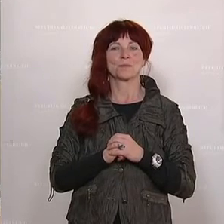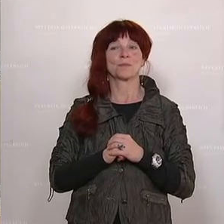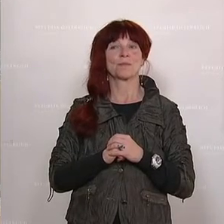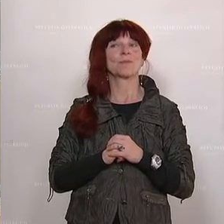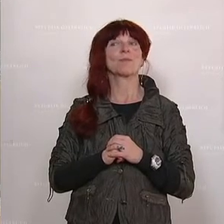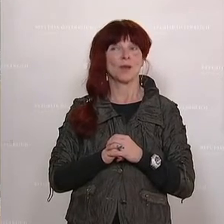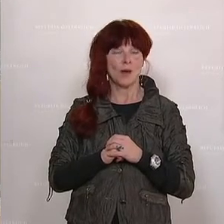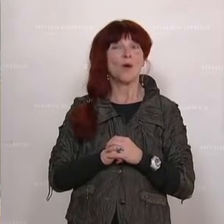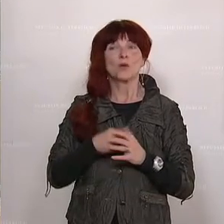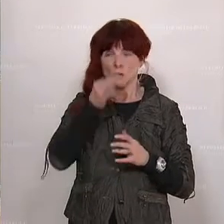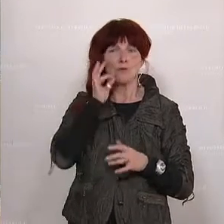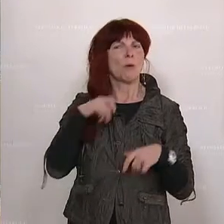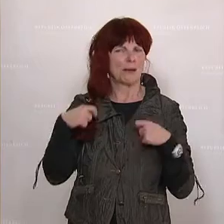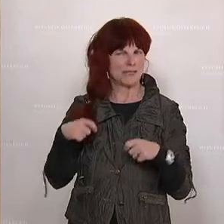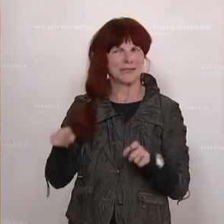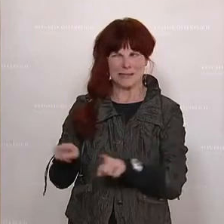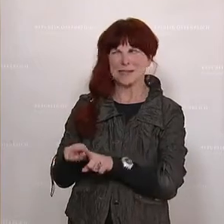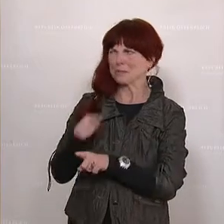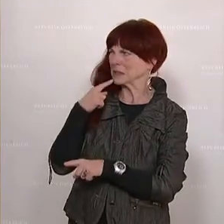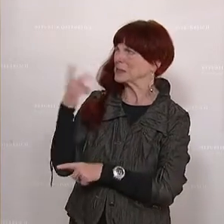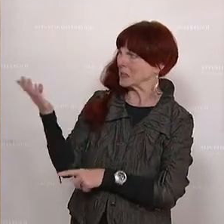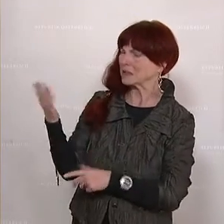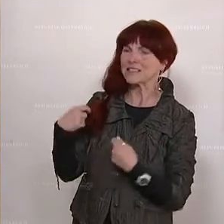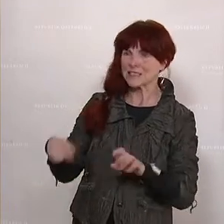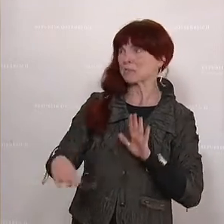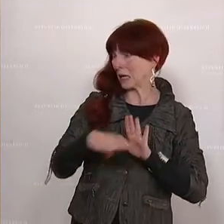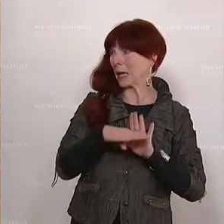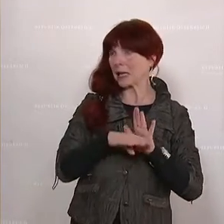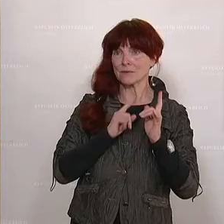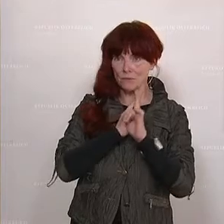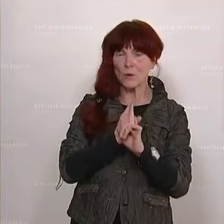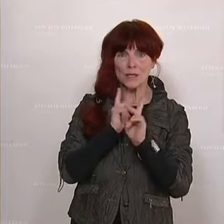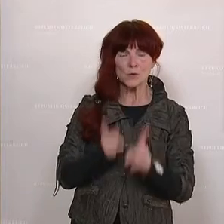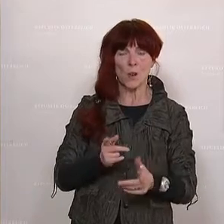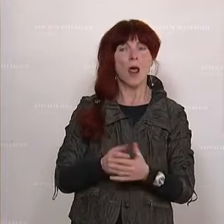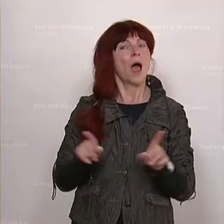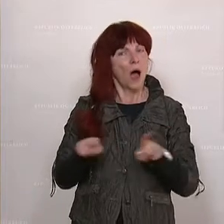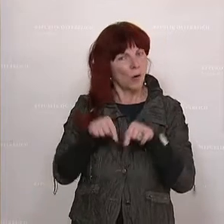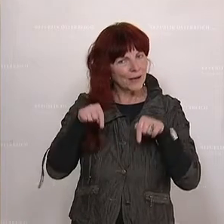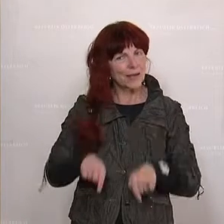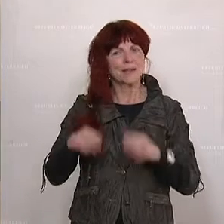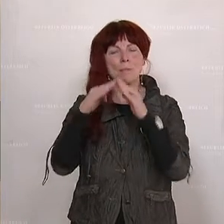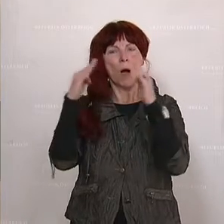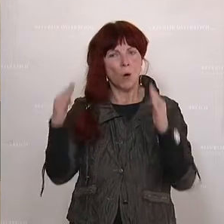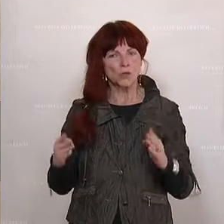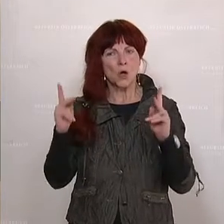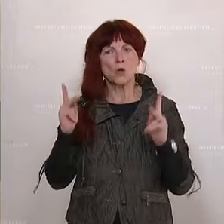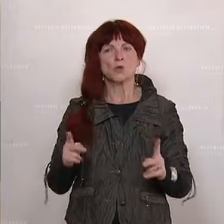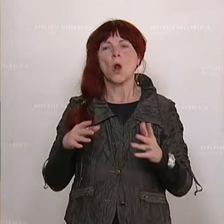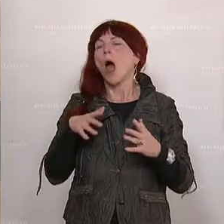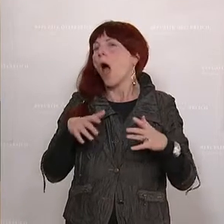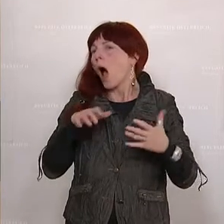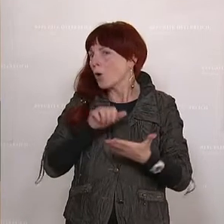Und genau wie es die Frau Präsidentin gesagt hat, es gibt halt Regeln, an die man sich halten soll, auch wie in diesem Haus, wie man sich ausdrücken soll. Und auch